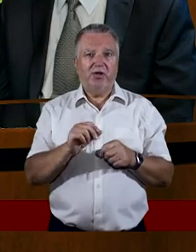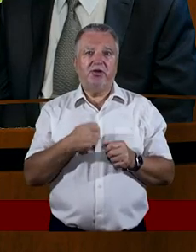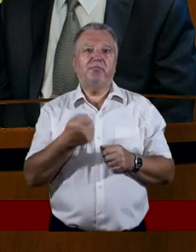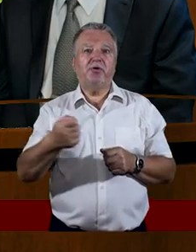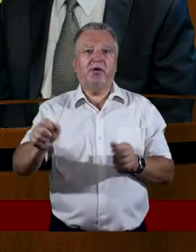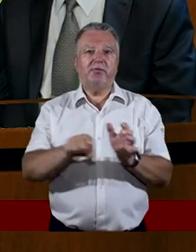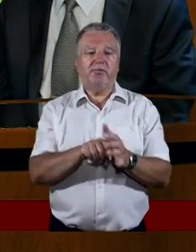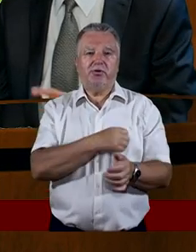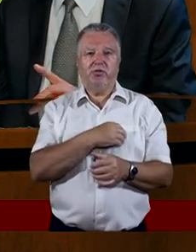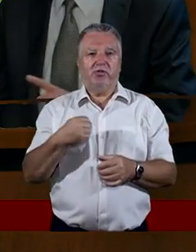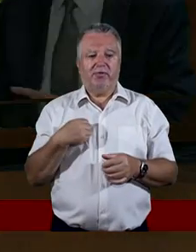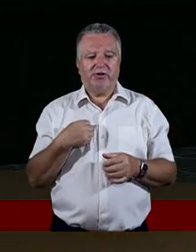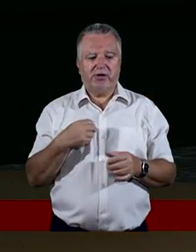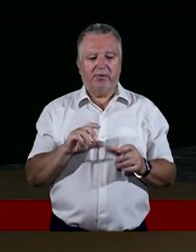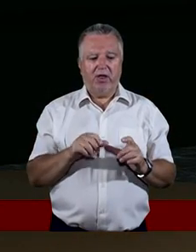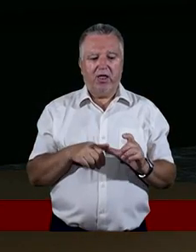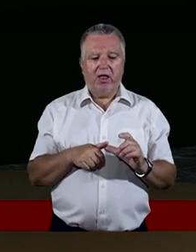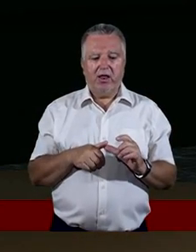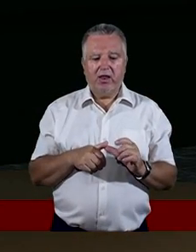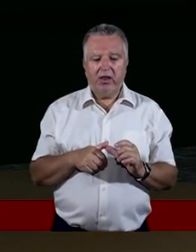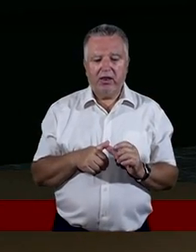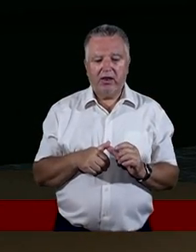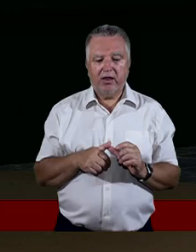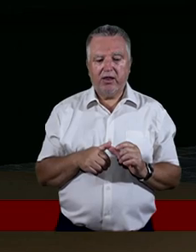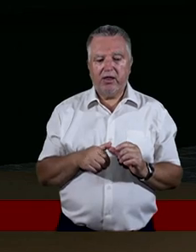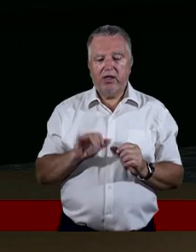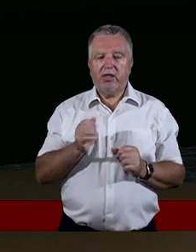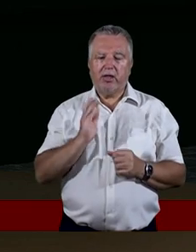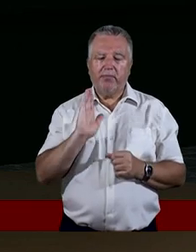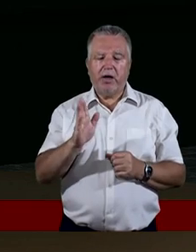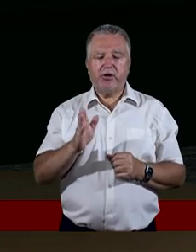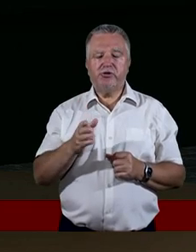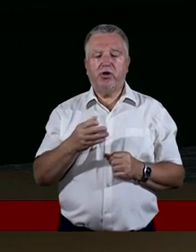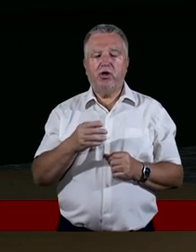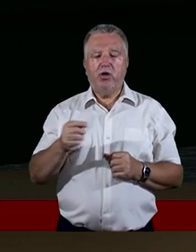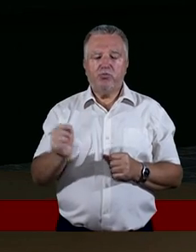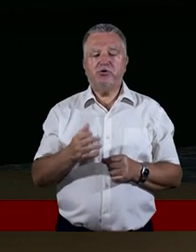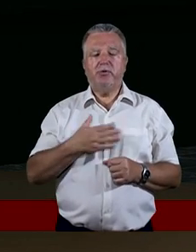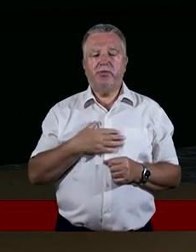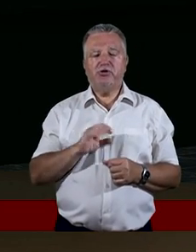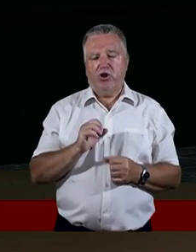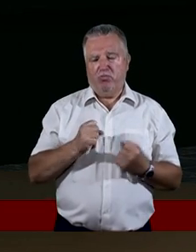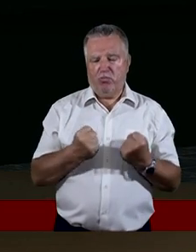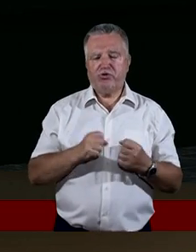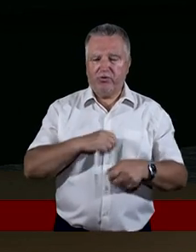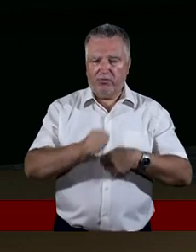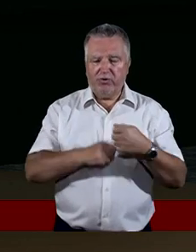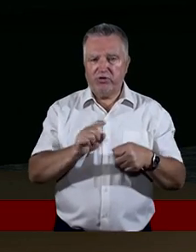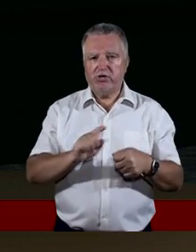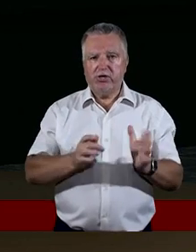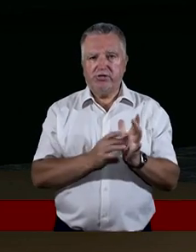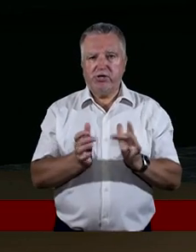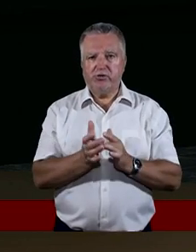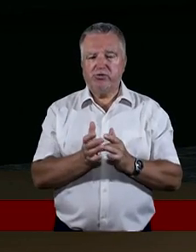Bóg ma tam ludzi. Tak, ale jak bardzo musimy właśnie być ugruntowani, jak bardzo musimy mieć mocną więź z Jezusem, żeby móc się